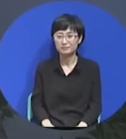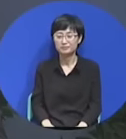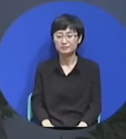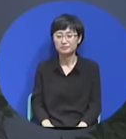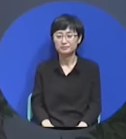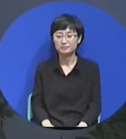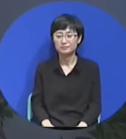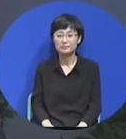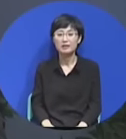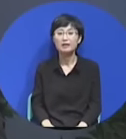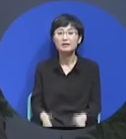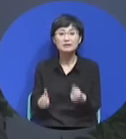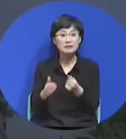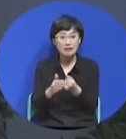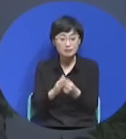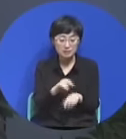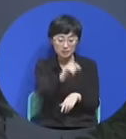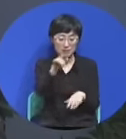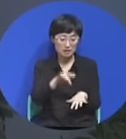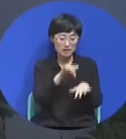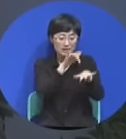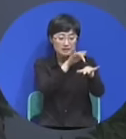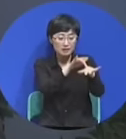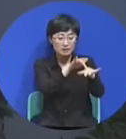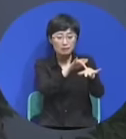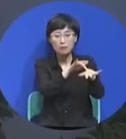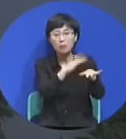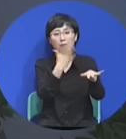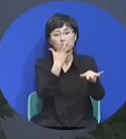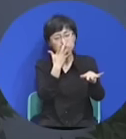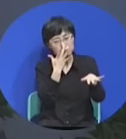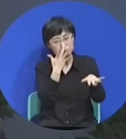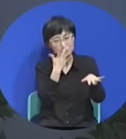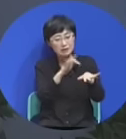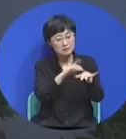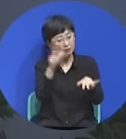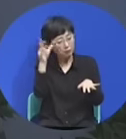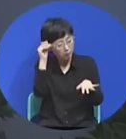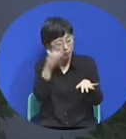그래서 그것 모르는 성공자들이 만들어낸 일들이에요.